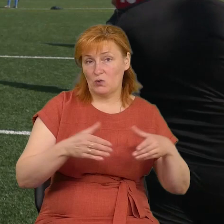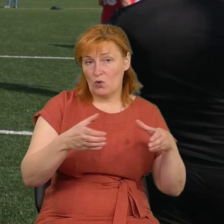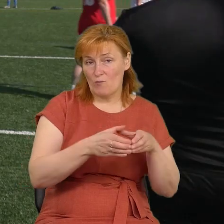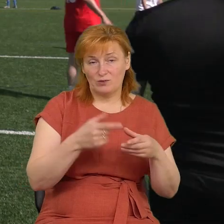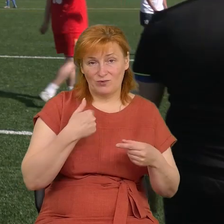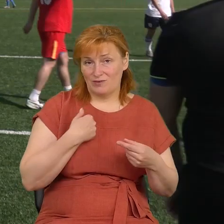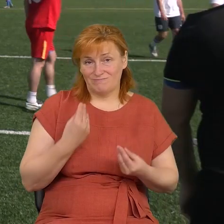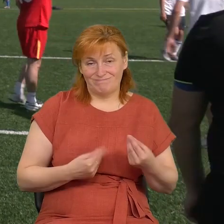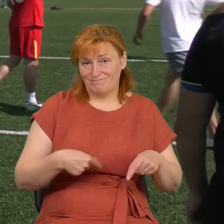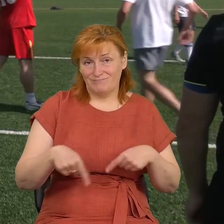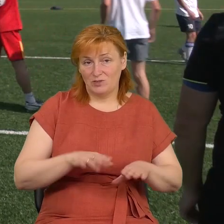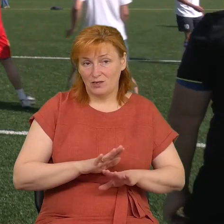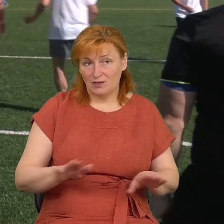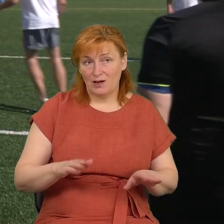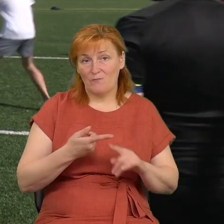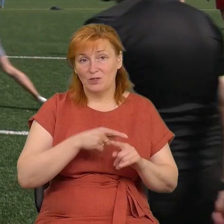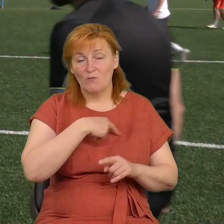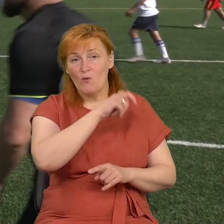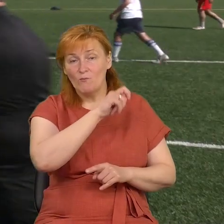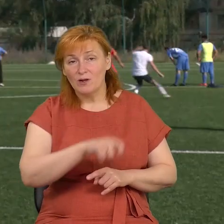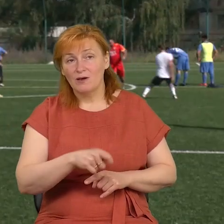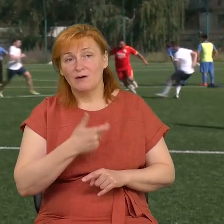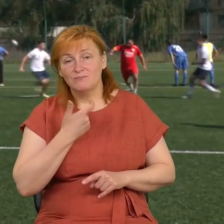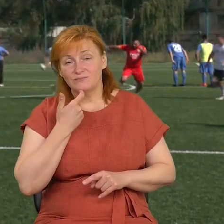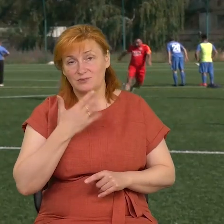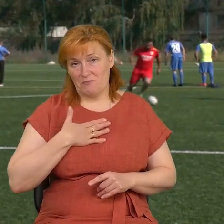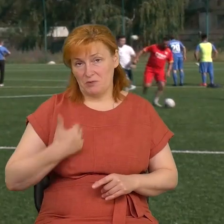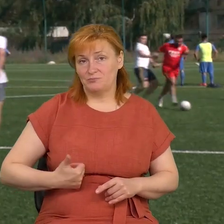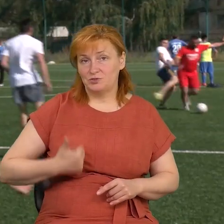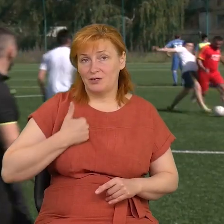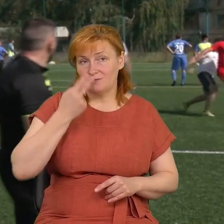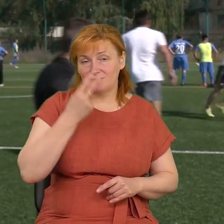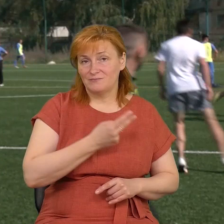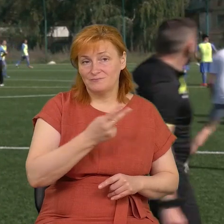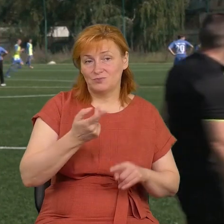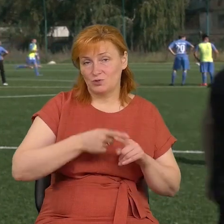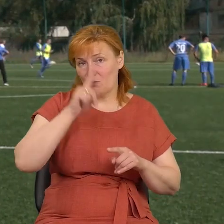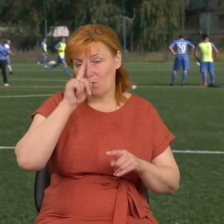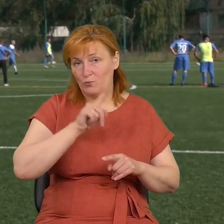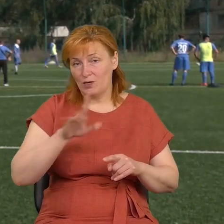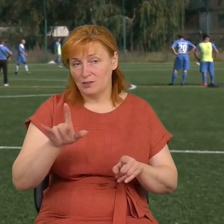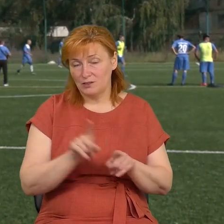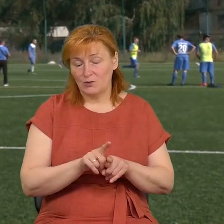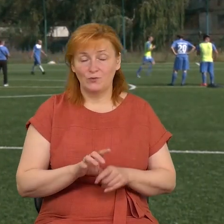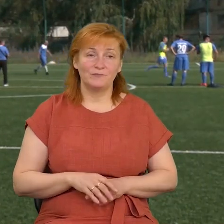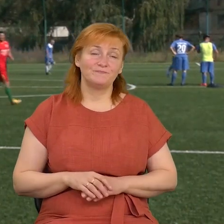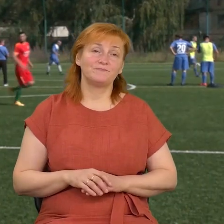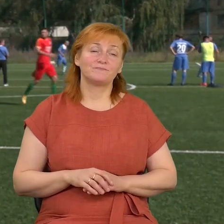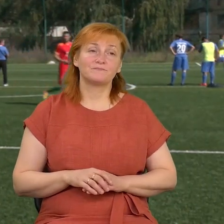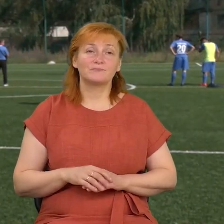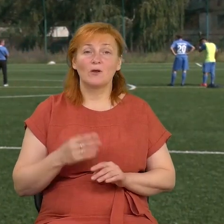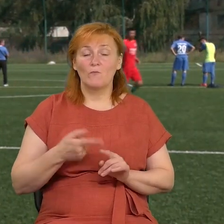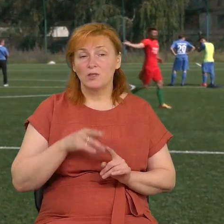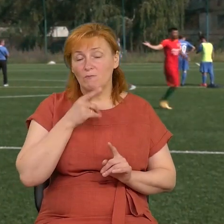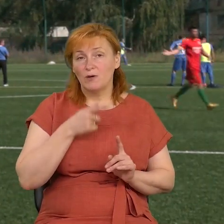граю. Проте приїхати сюди для мене честь. Електронний футбол був популярний починаючи з 2000-х років. Проте під